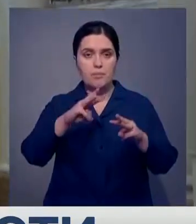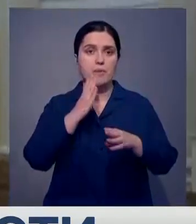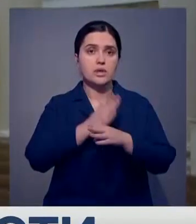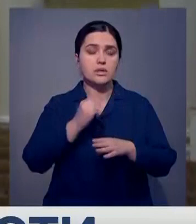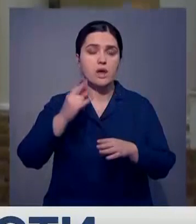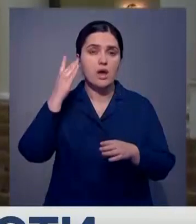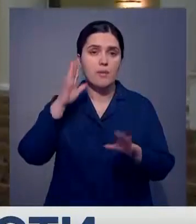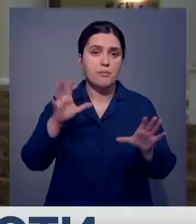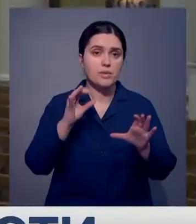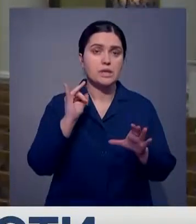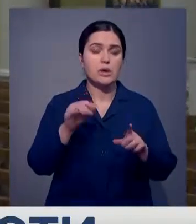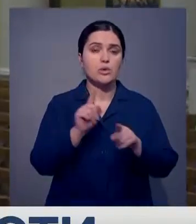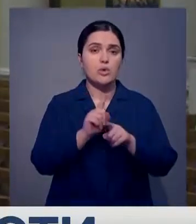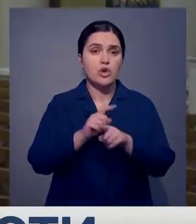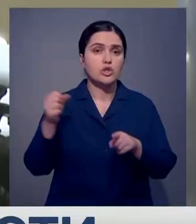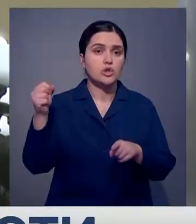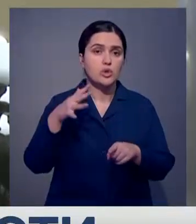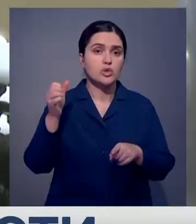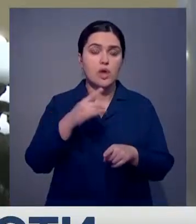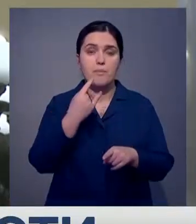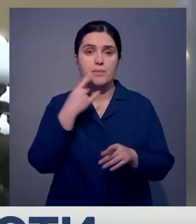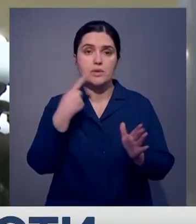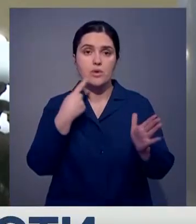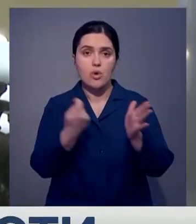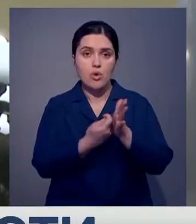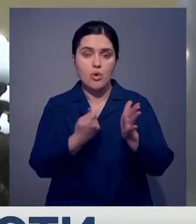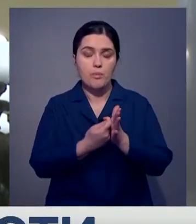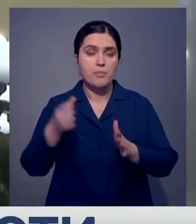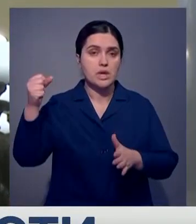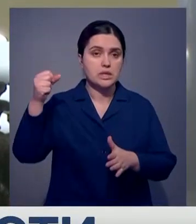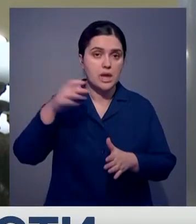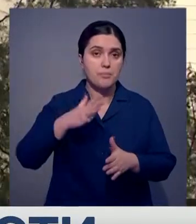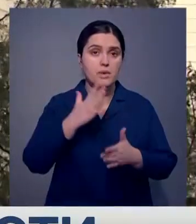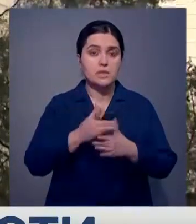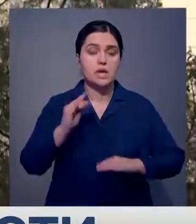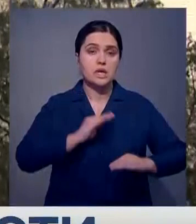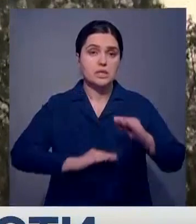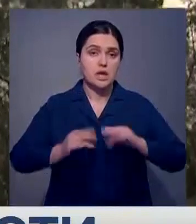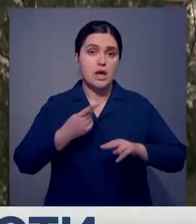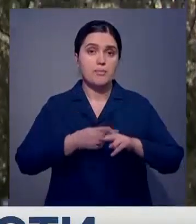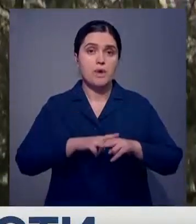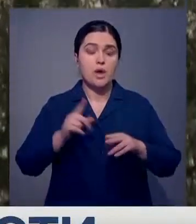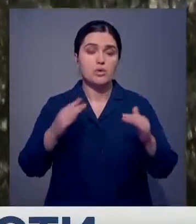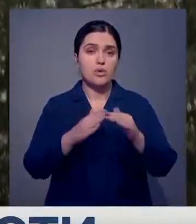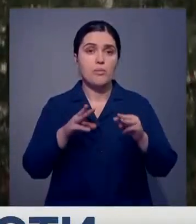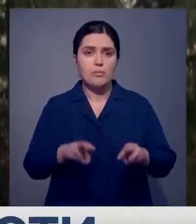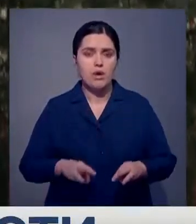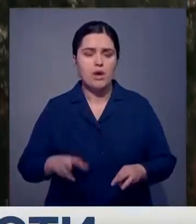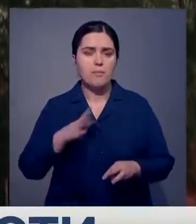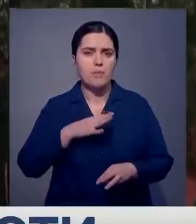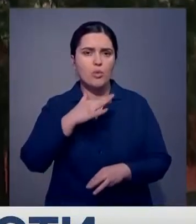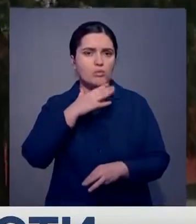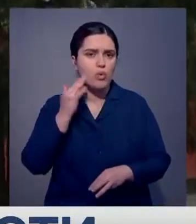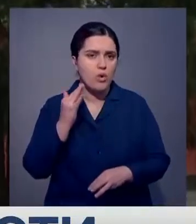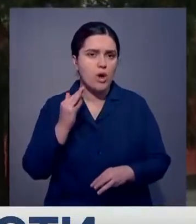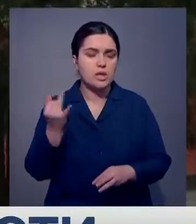куполе солнечные батареи, которые питают все эти лампы и светильники. Как и о любом строении такого масштаба, о доме правительства ходили легенды.